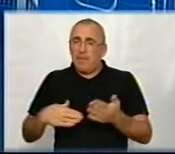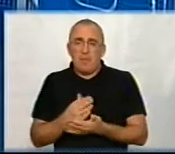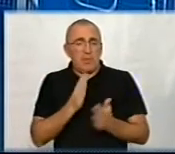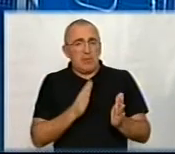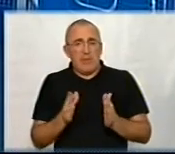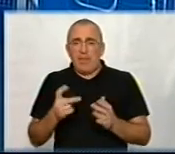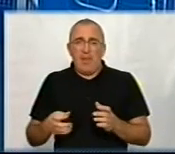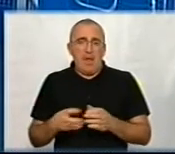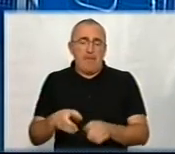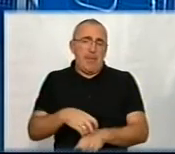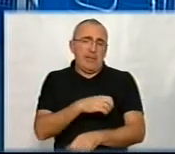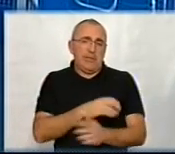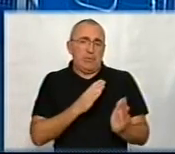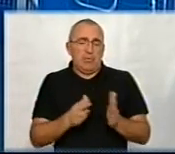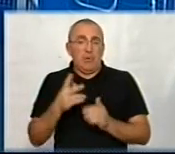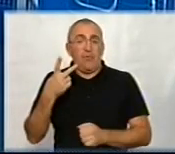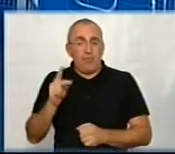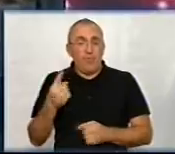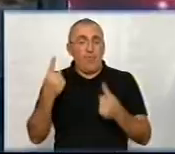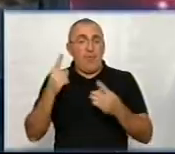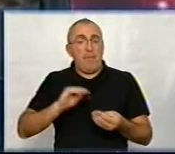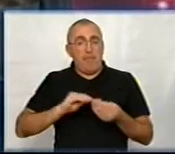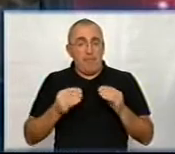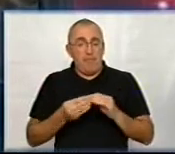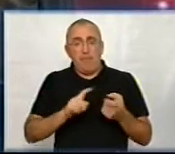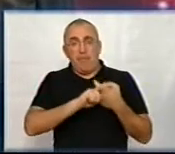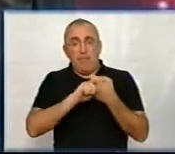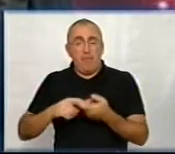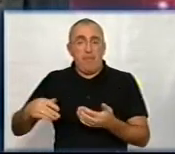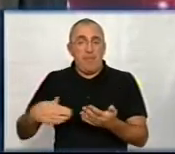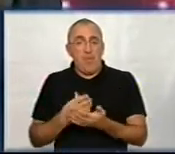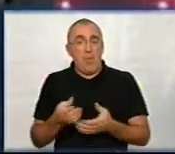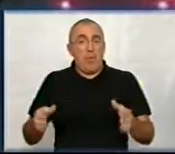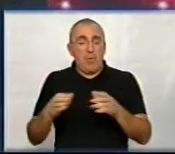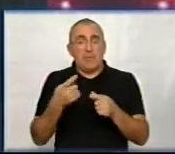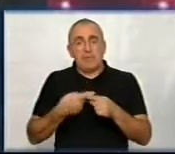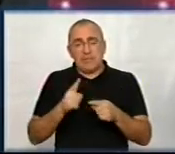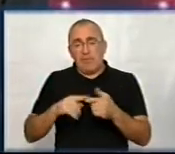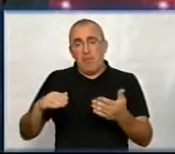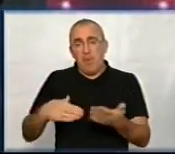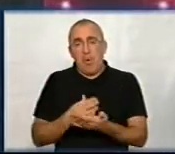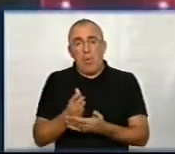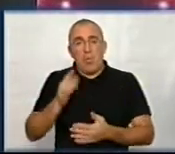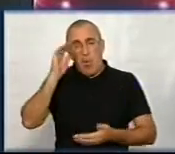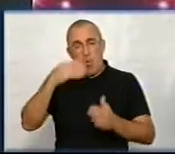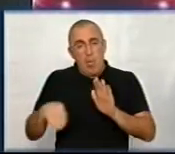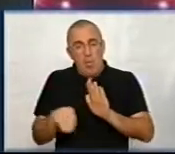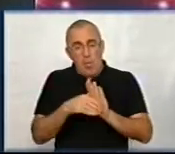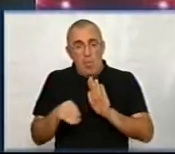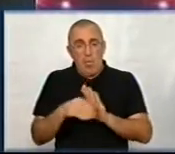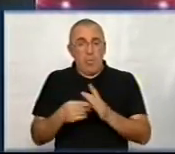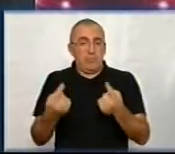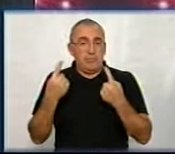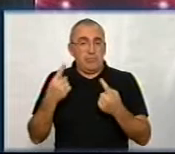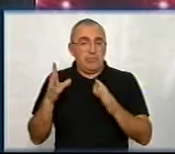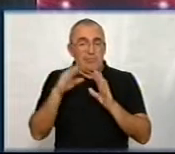систему, партійну систему. І друга велика проблема, яка пов'язана з політичними партіями, це дійсно політична корупція, оскільки в нас значна частина всього